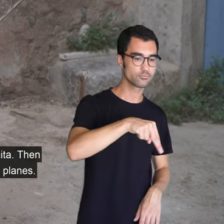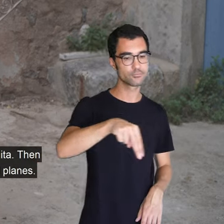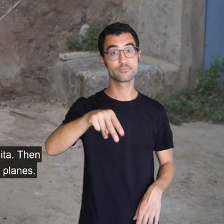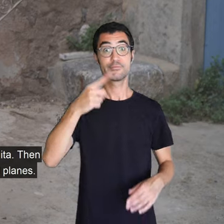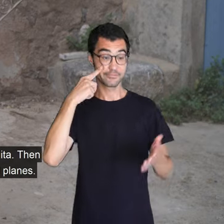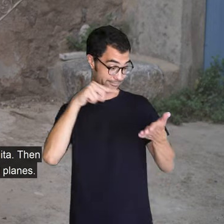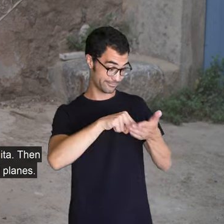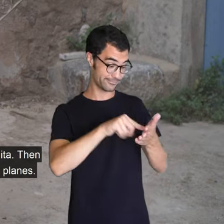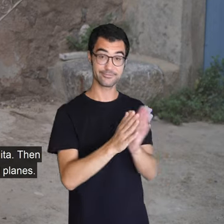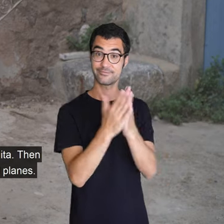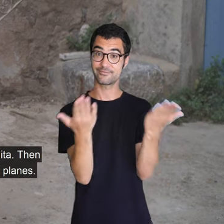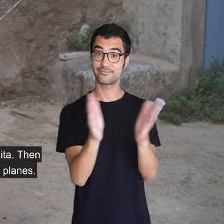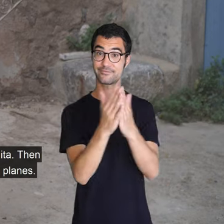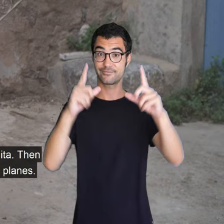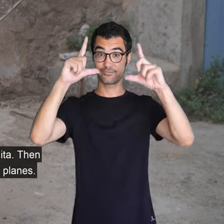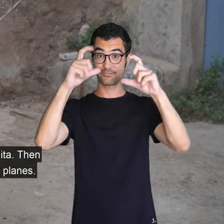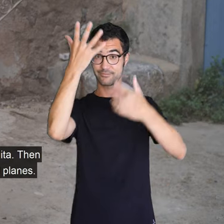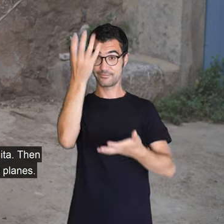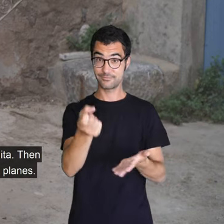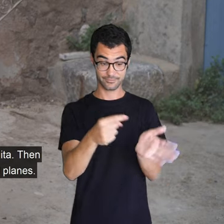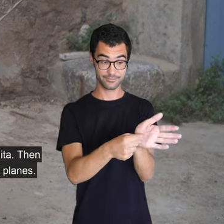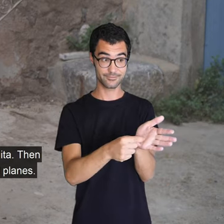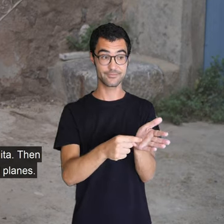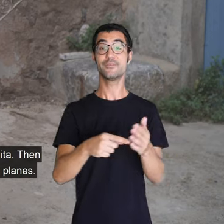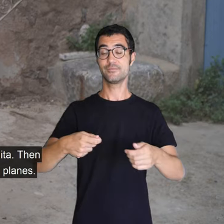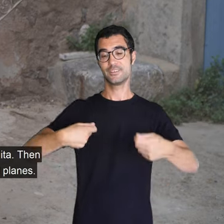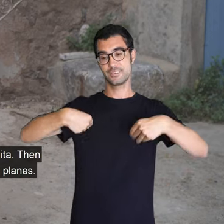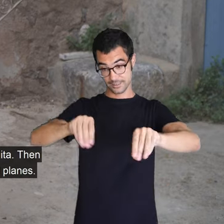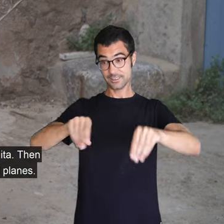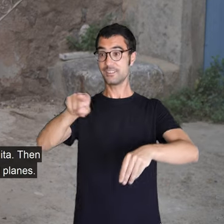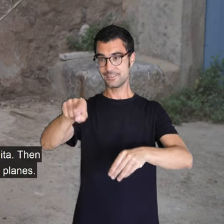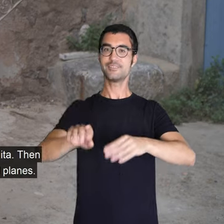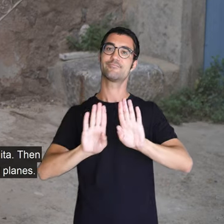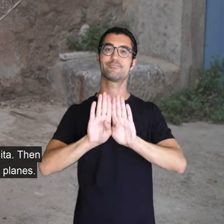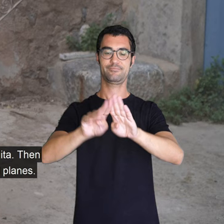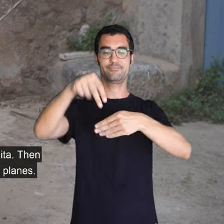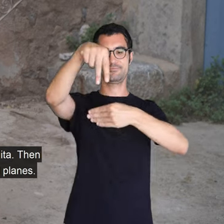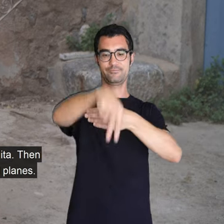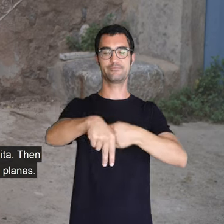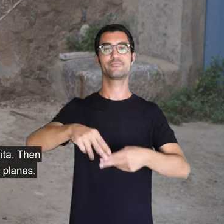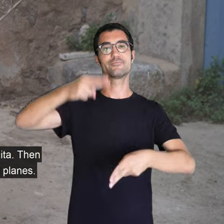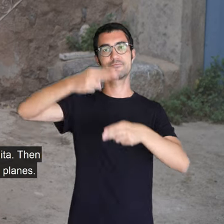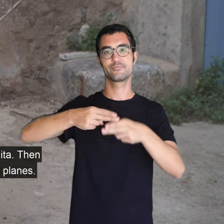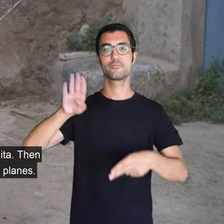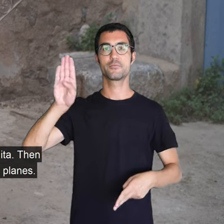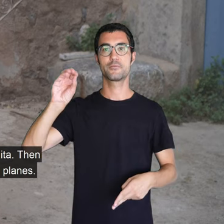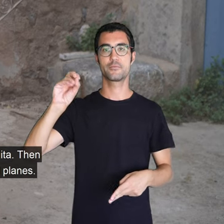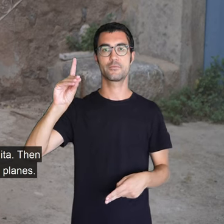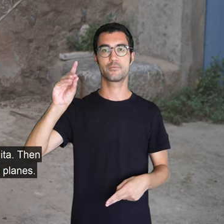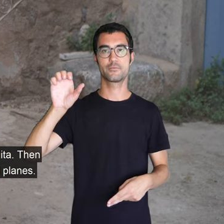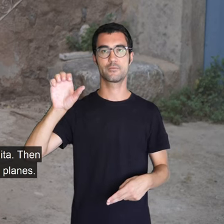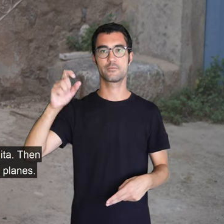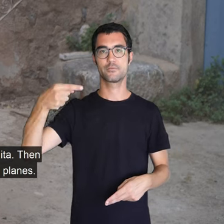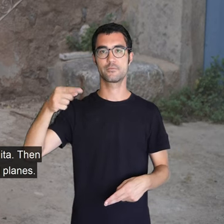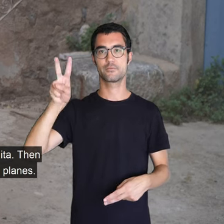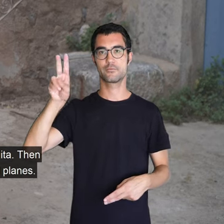teniu en el llibre aquesta està feta davant d'aquesta tenda, que estava allà a la bodeguita i tot allà, allà a la torre,